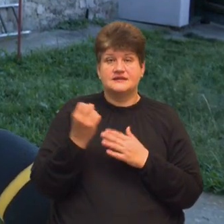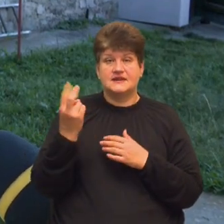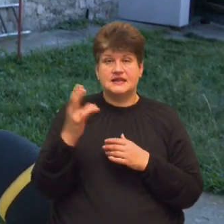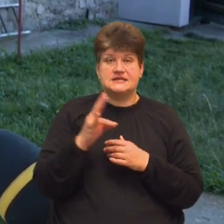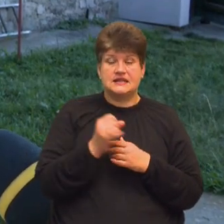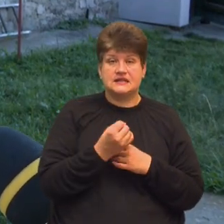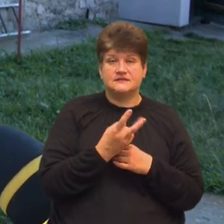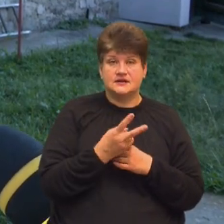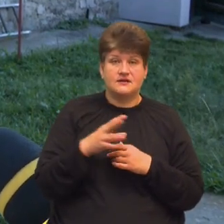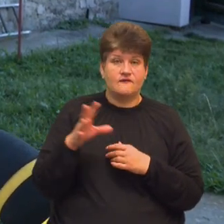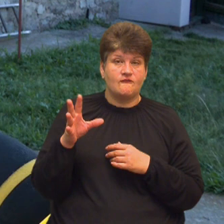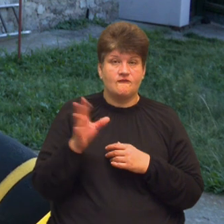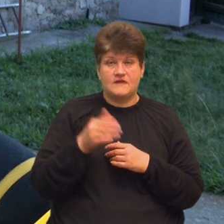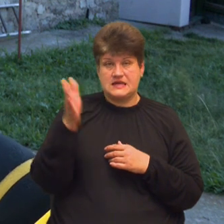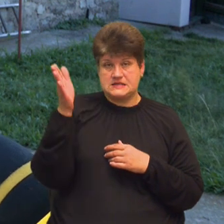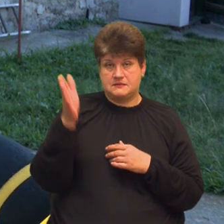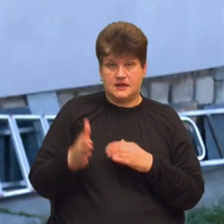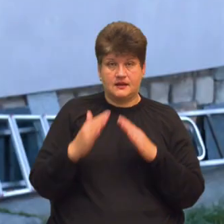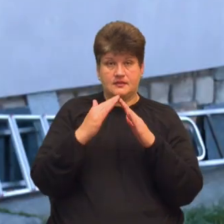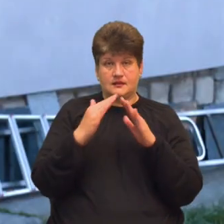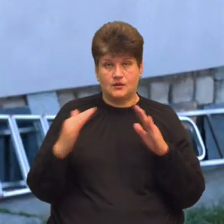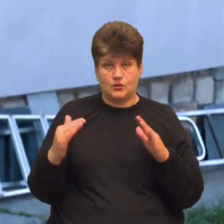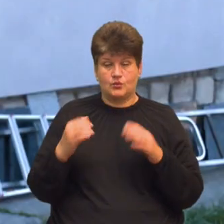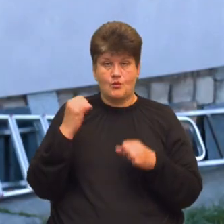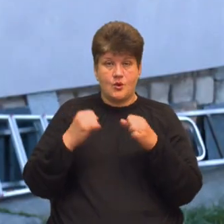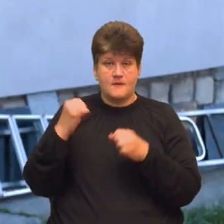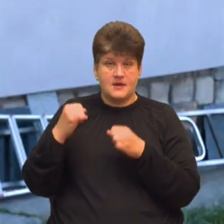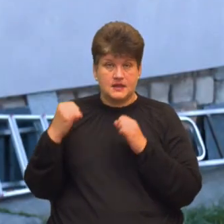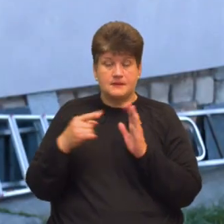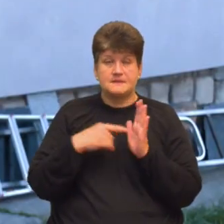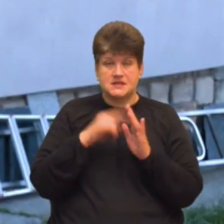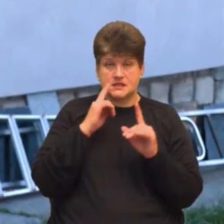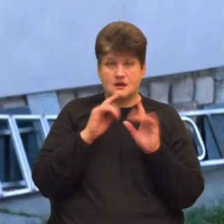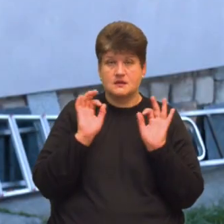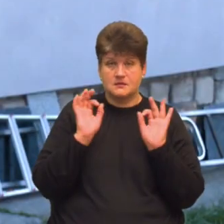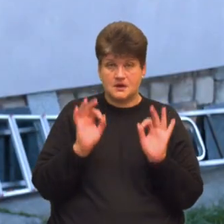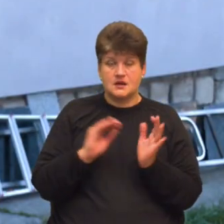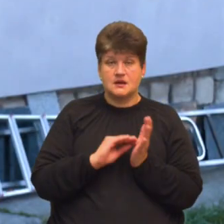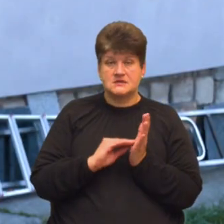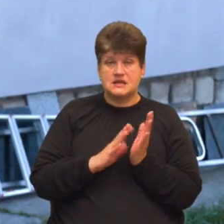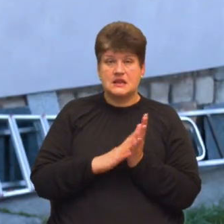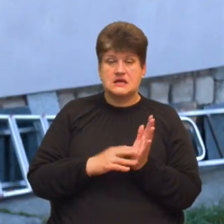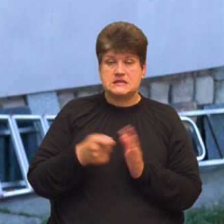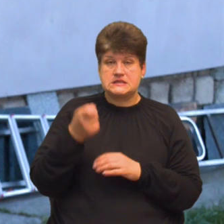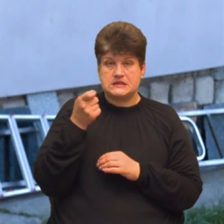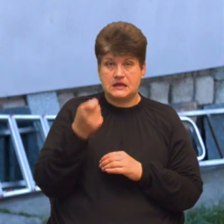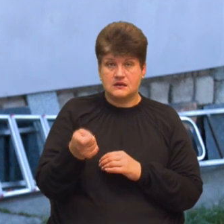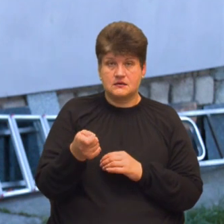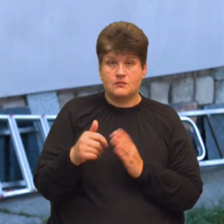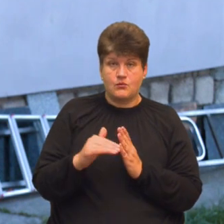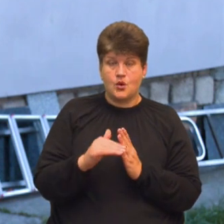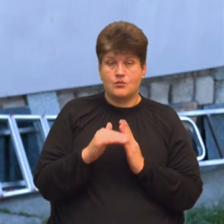Ну, то все перед даху, все побиті. Міська рада правильно написала заяву. Помогли?